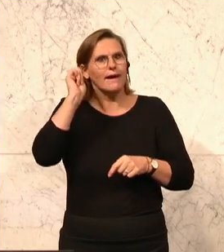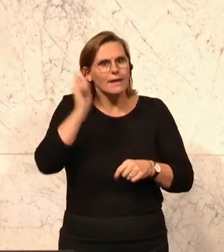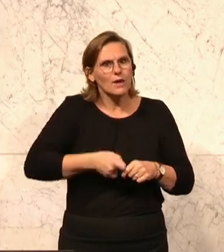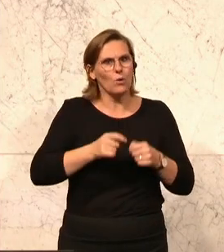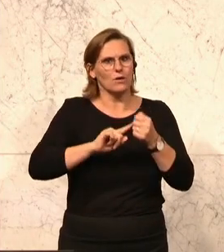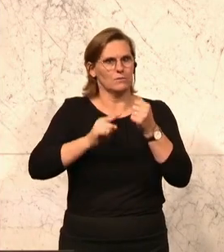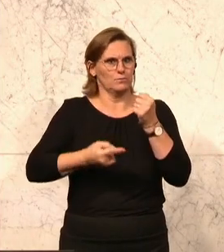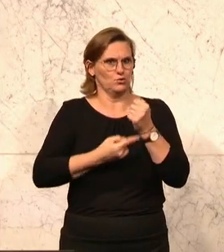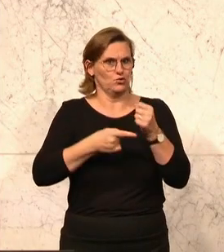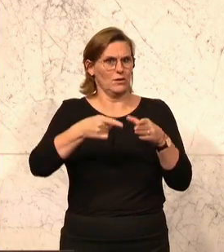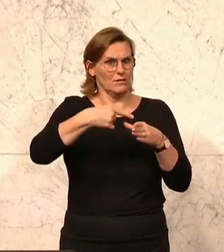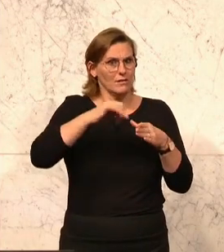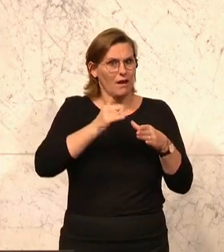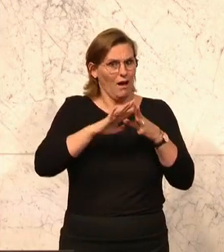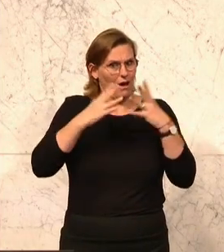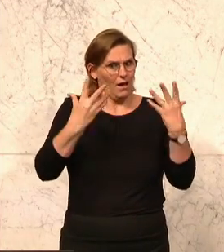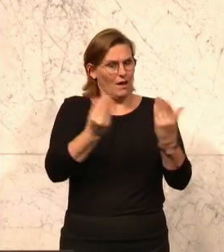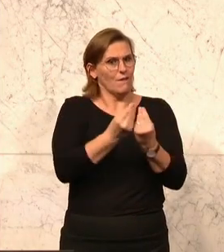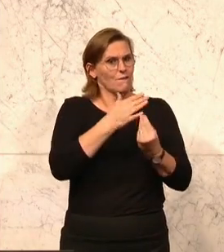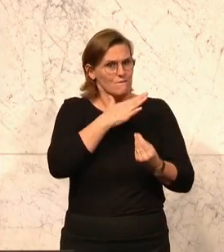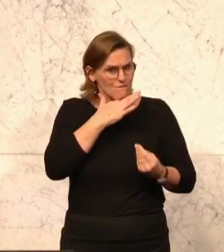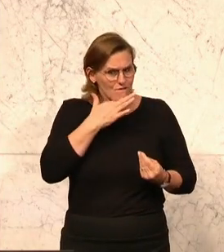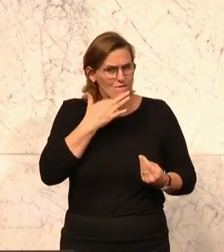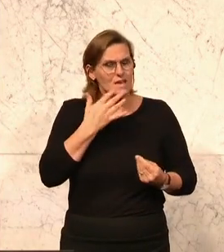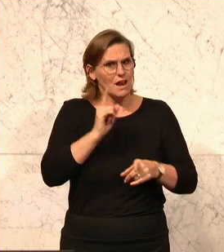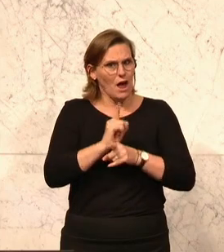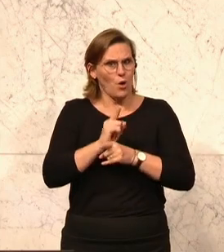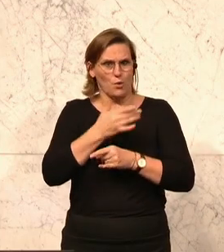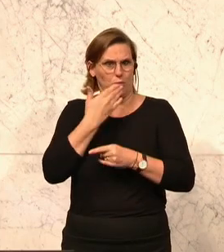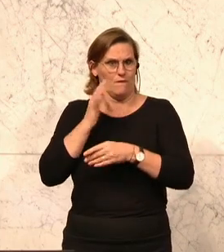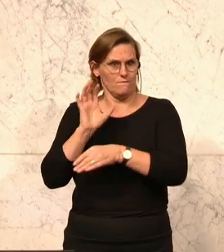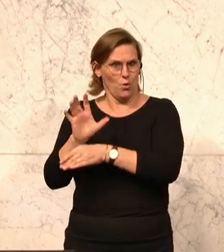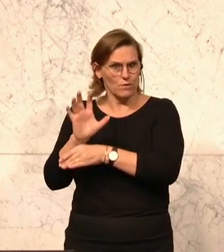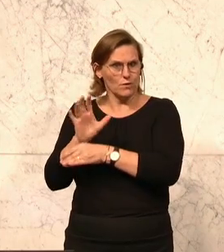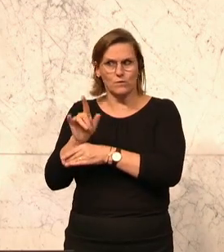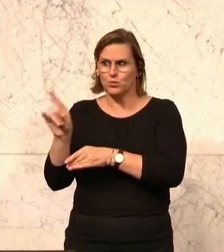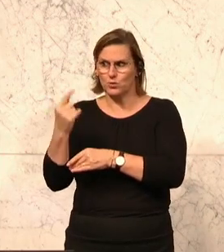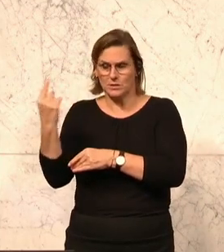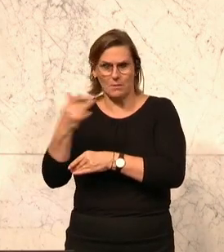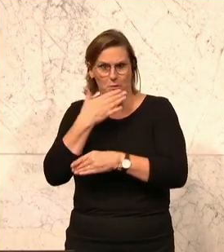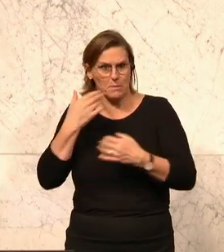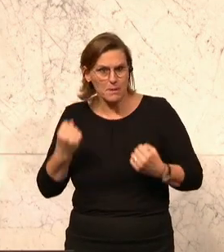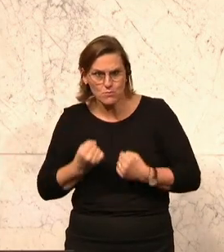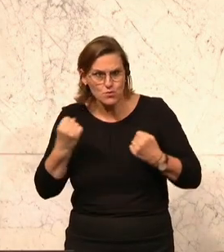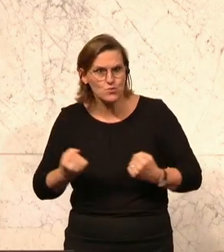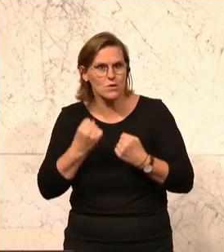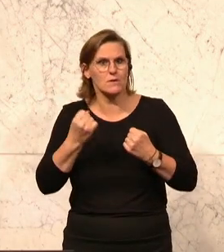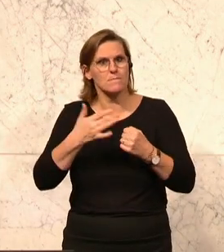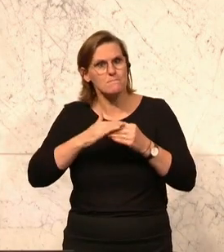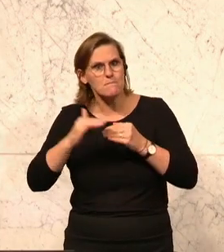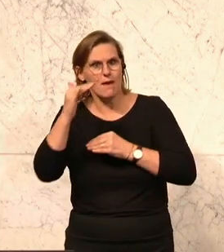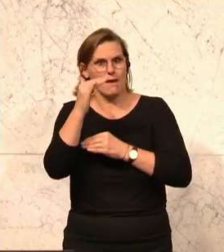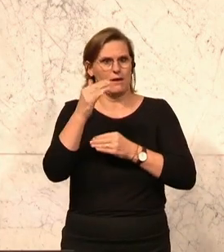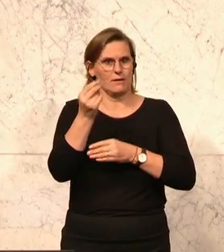im Inneren. Ja, die Summe ist schon gut und da kann ich Ihnen auch den Vorwurf nicht machen, dass Sie sich nicht bemühen um mehr Mittel und dass das Budget